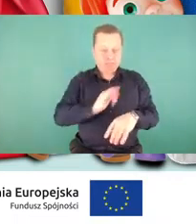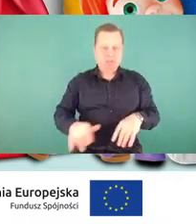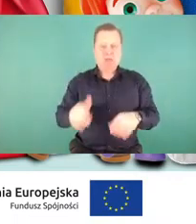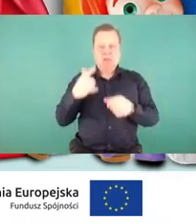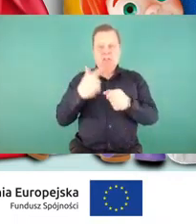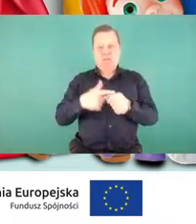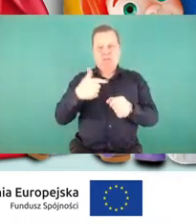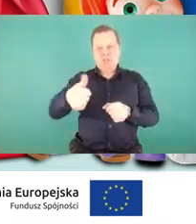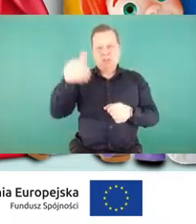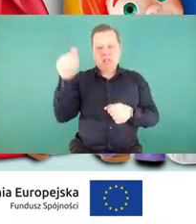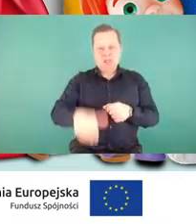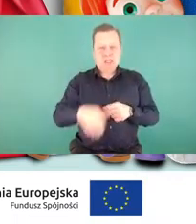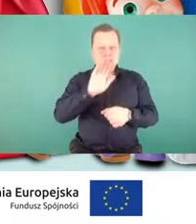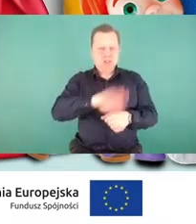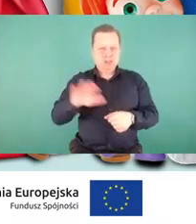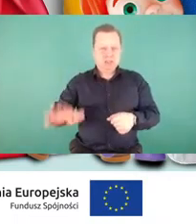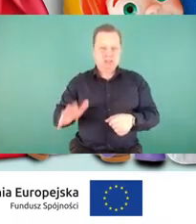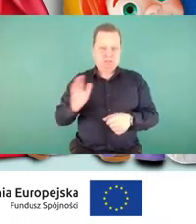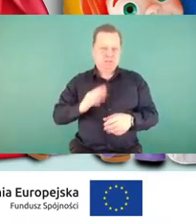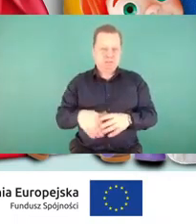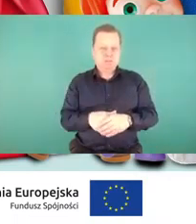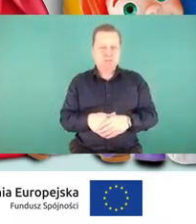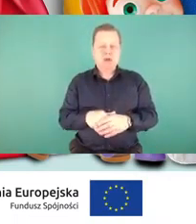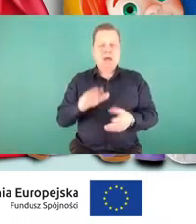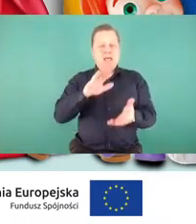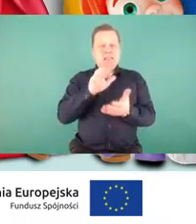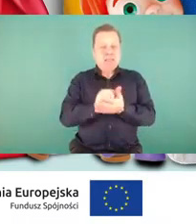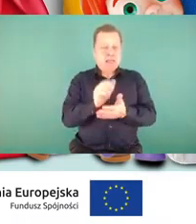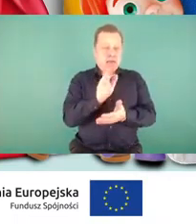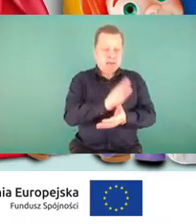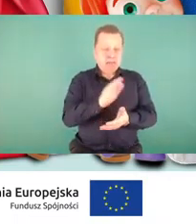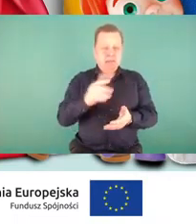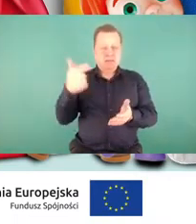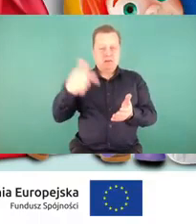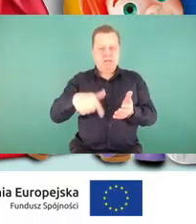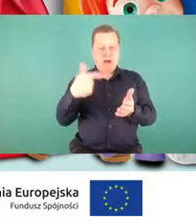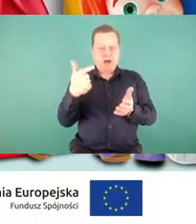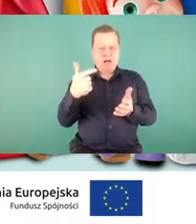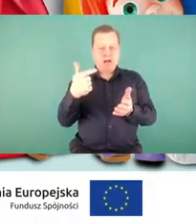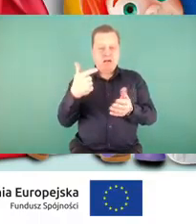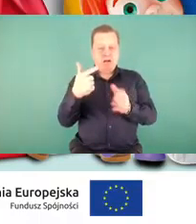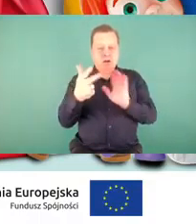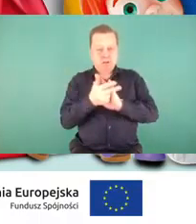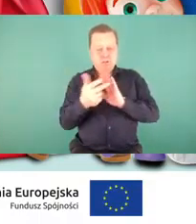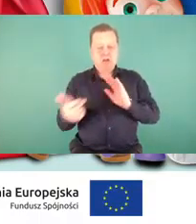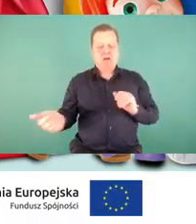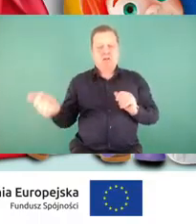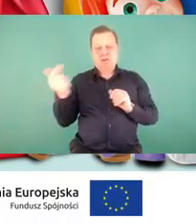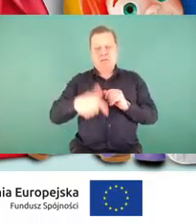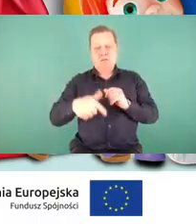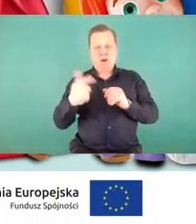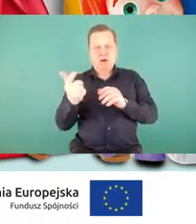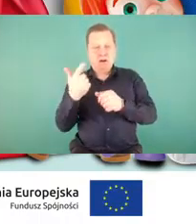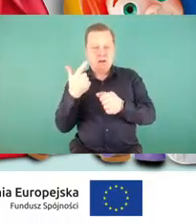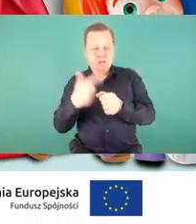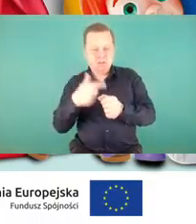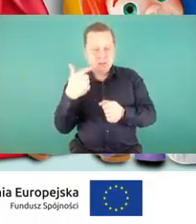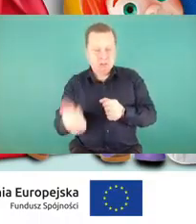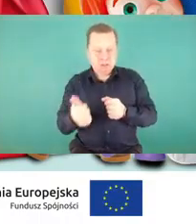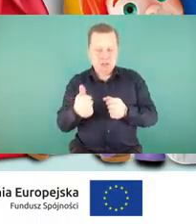tysięcy dzieci. Poza zajęciami w latach 2018-2021